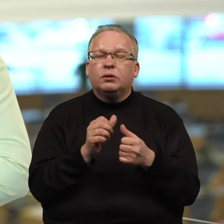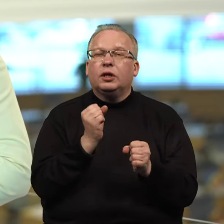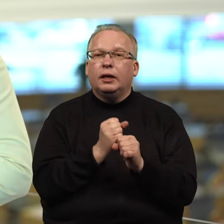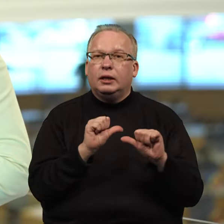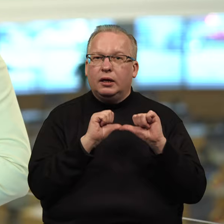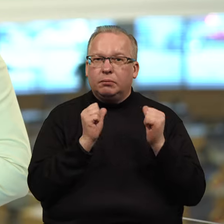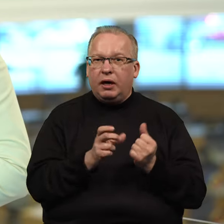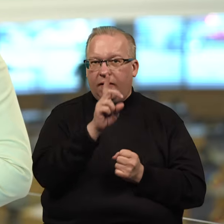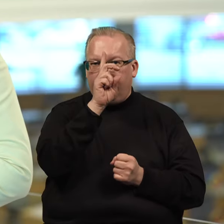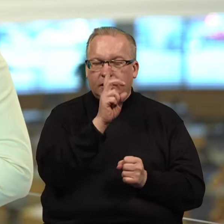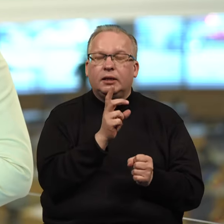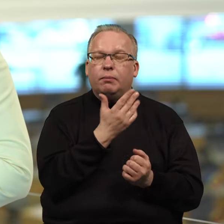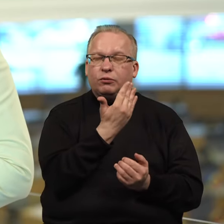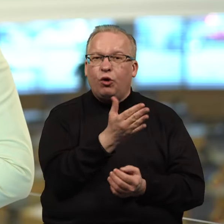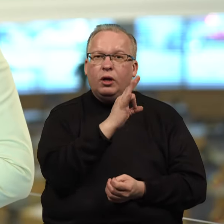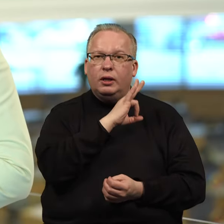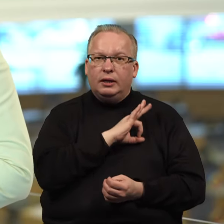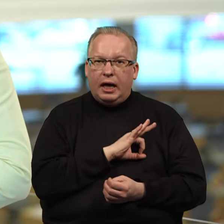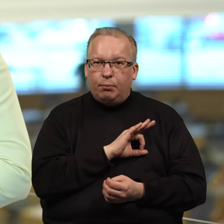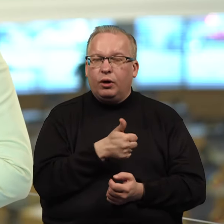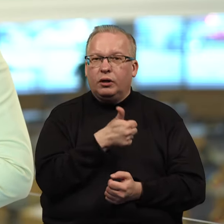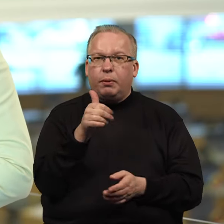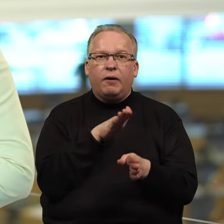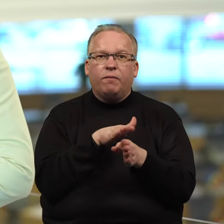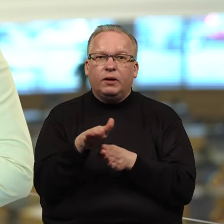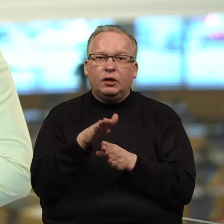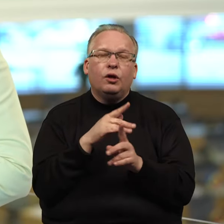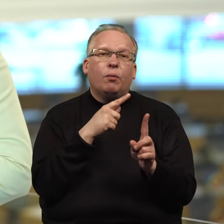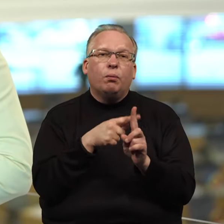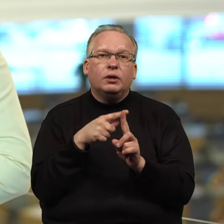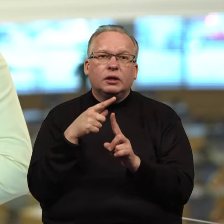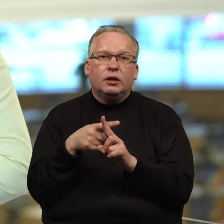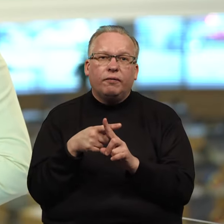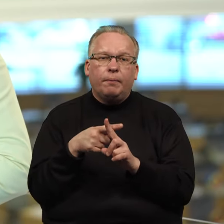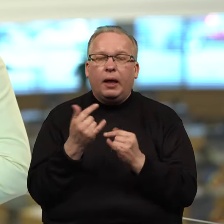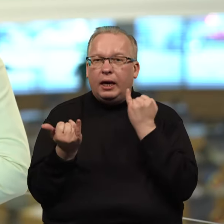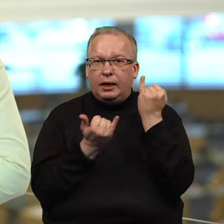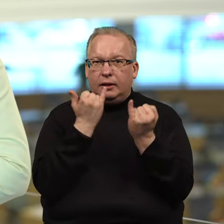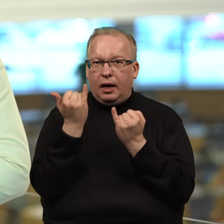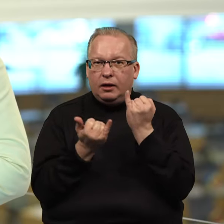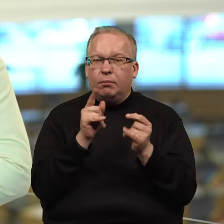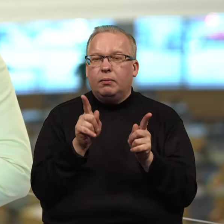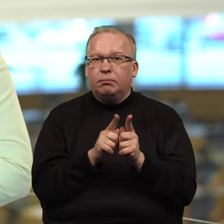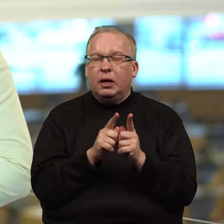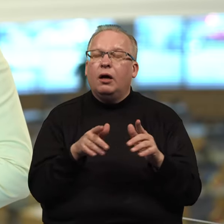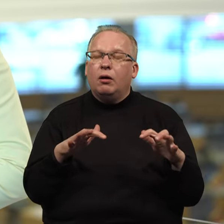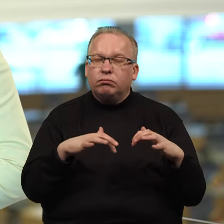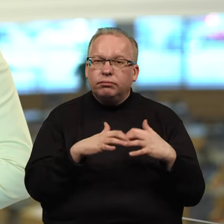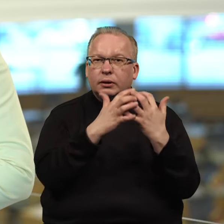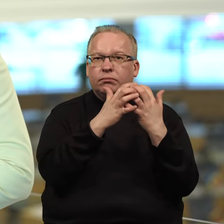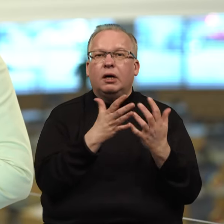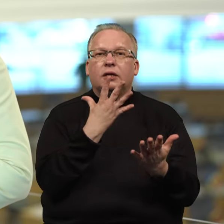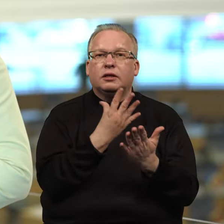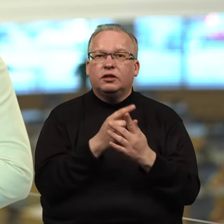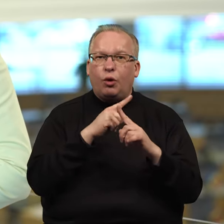valstybės labui ir jos geroviai, reikšti ir įgyvendinti pozityves idėjas, brandinančias visuomenės pilietiškumą, tautinę